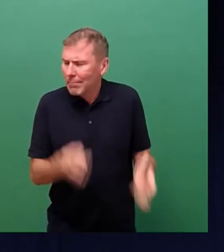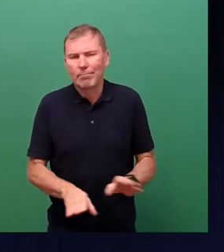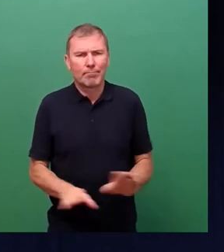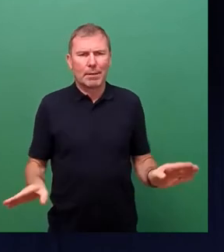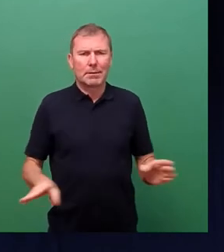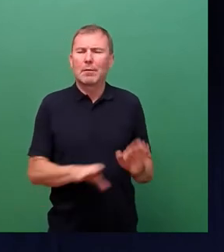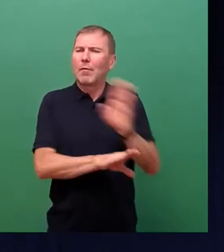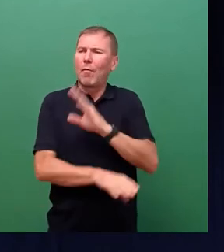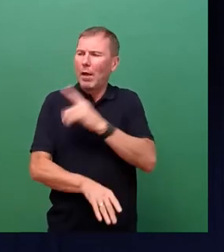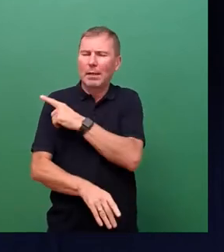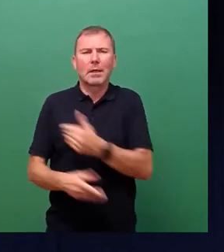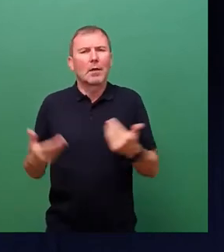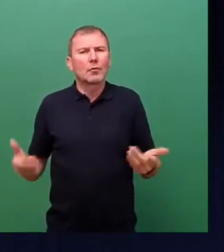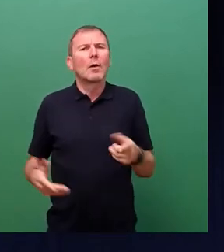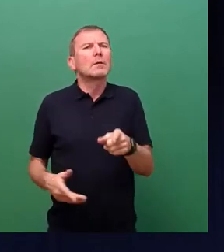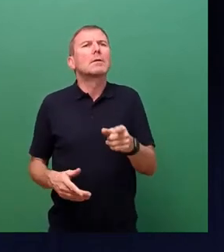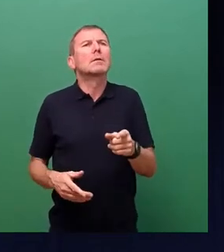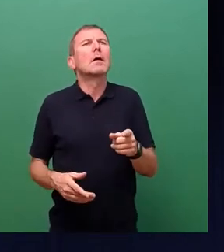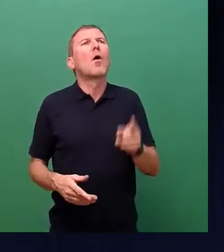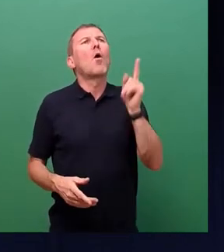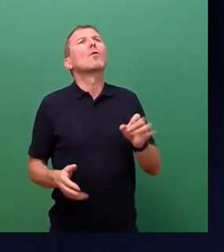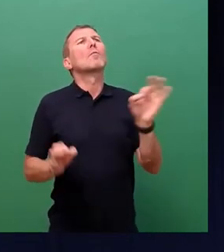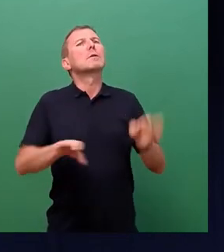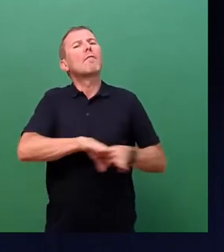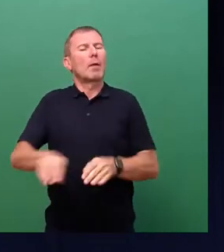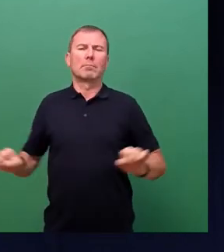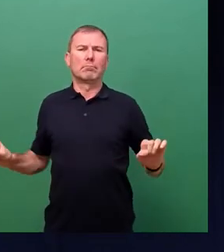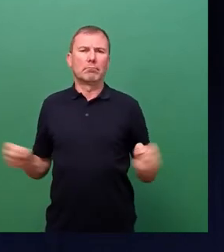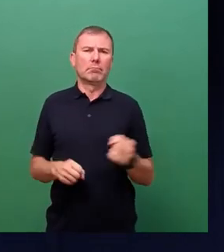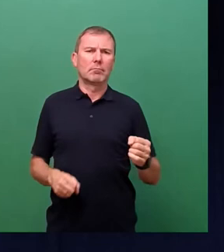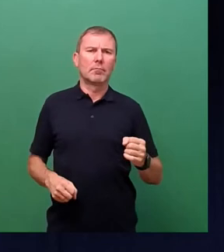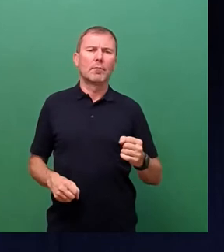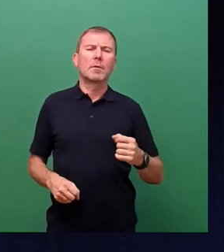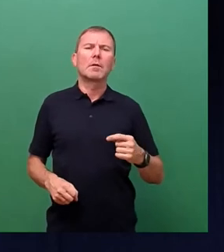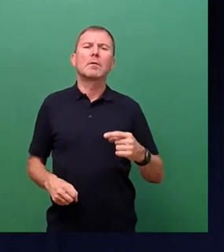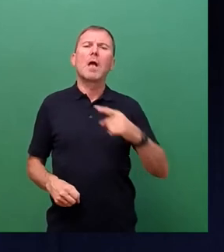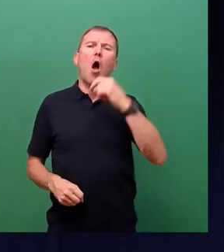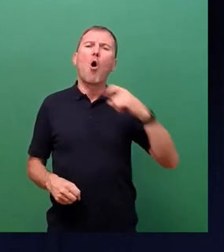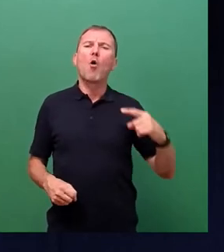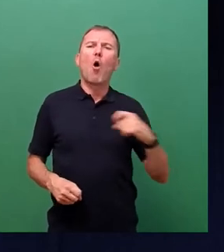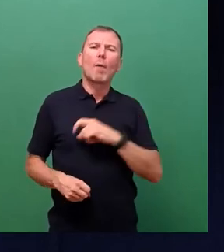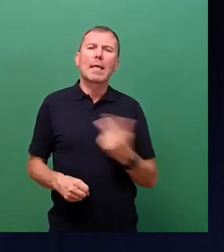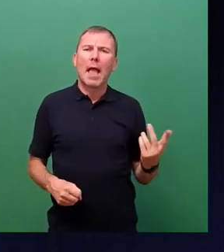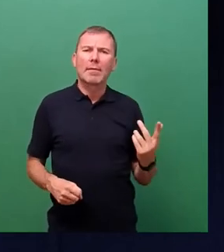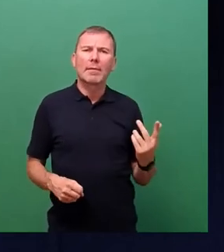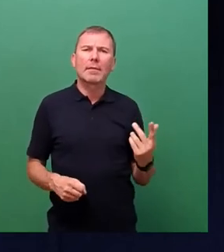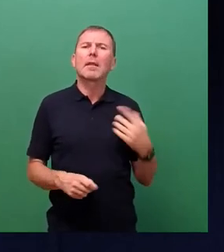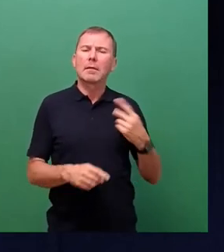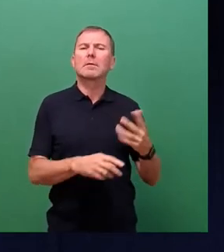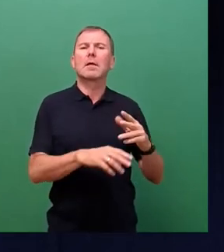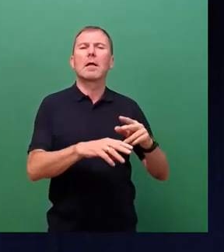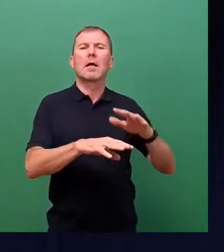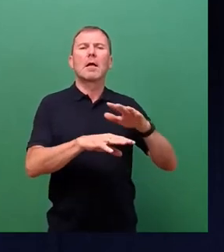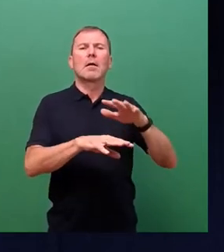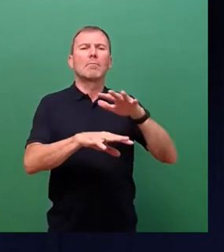an. Solche Sachen sind nicht absolut ausschließbar. Wir hatten das in Rumänien Anfang des Jahres, hat sich das NZE fast halbier oder hat sich getrennt, hat sich die